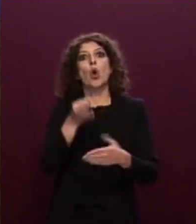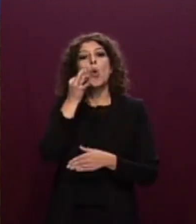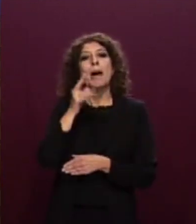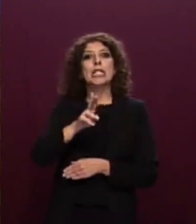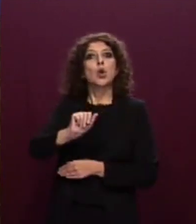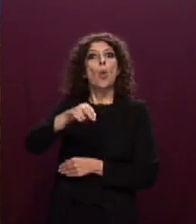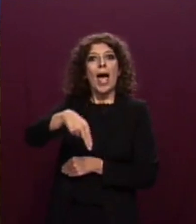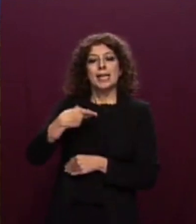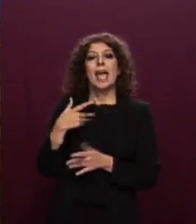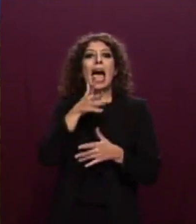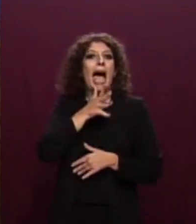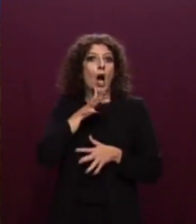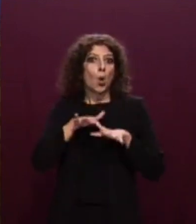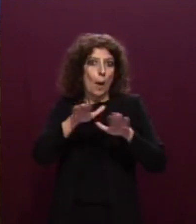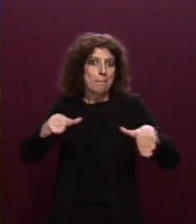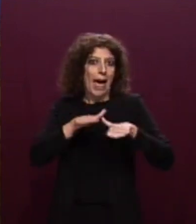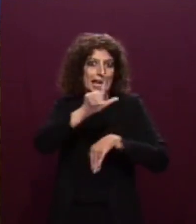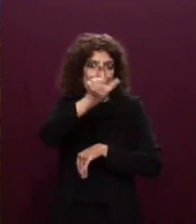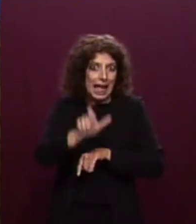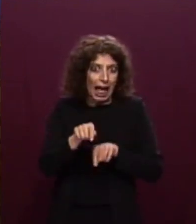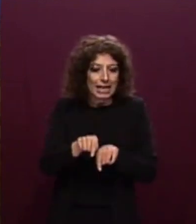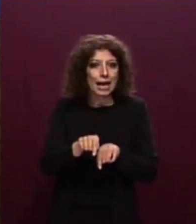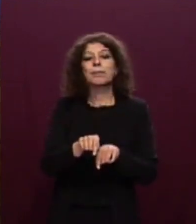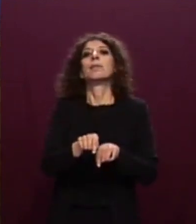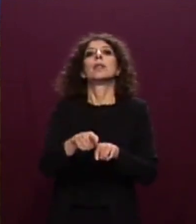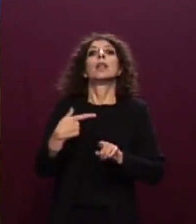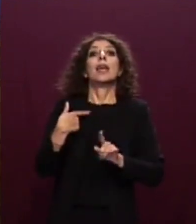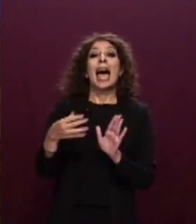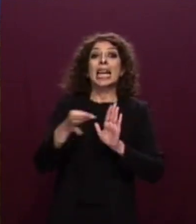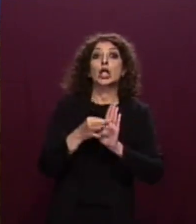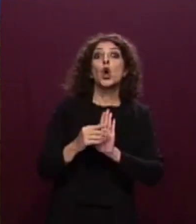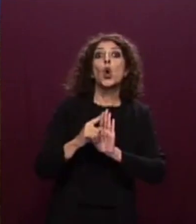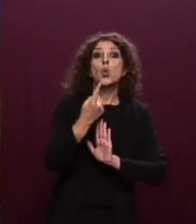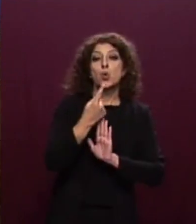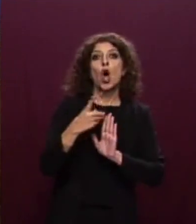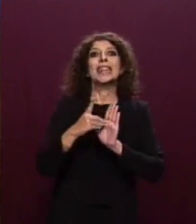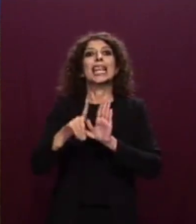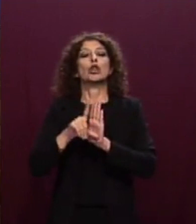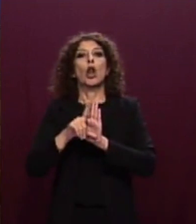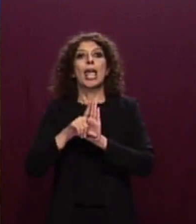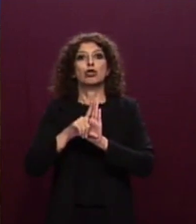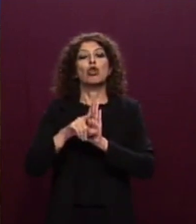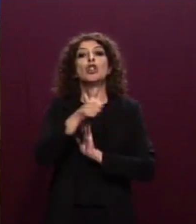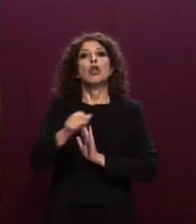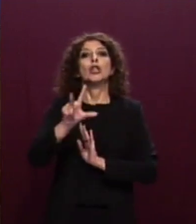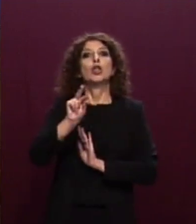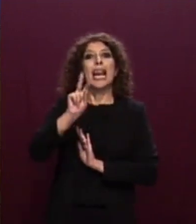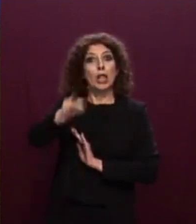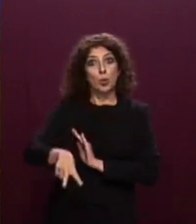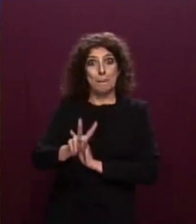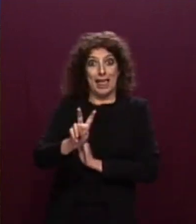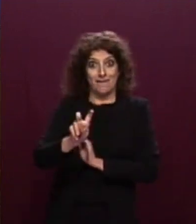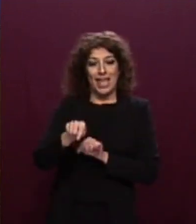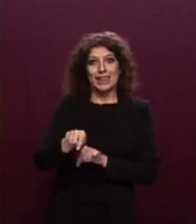Territoriali Nazionali, ho adottato sulla base dell'articolo 1,2 del Decreto Legge numero 130 2020, di